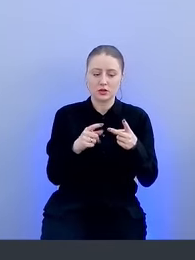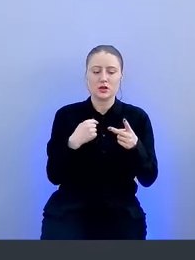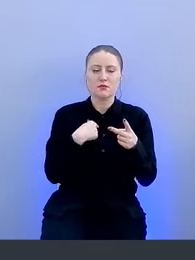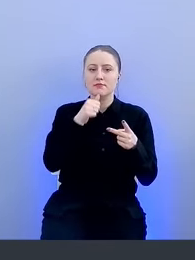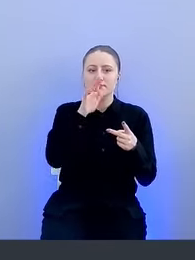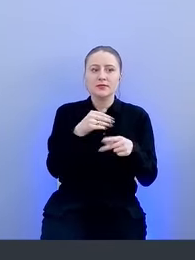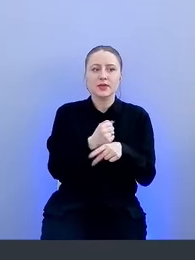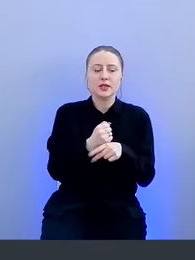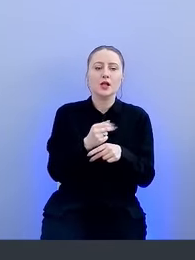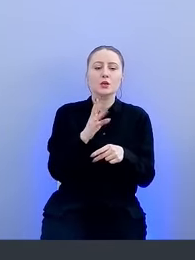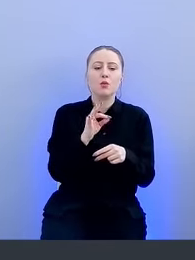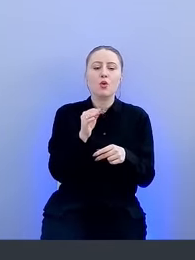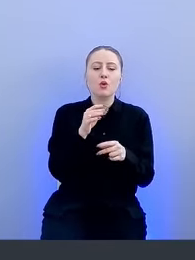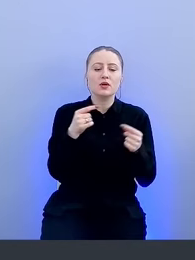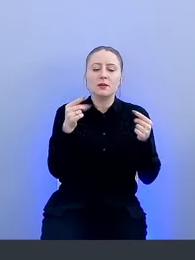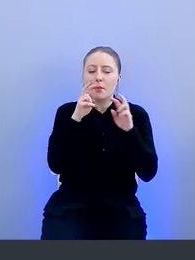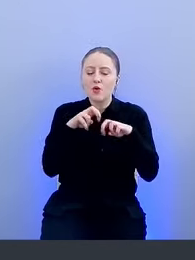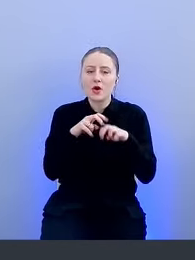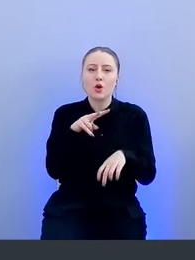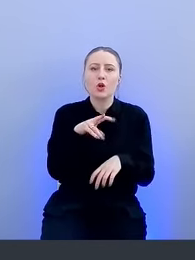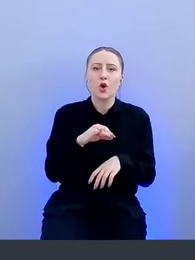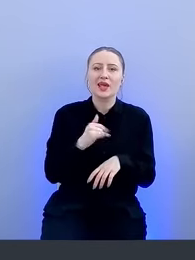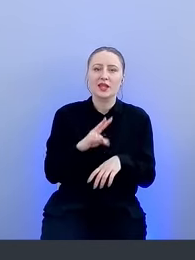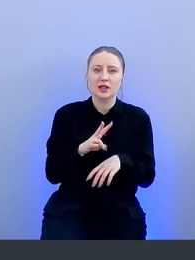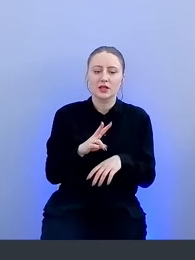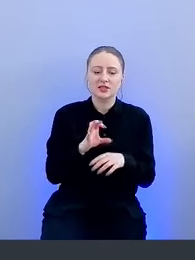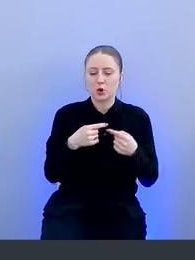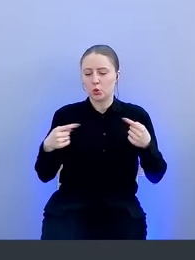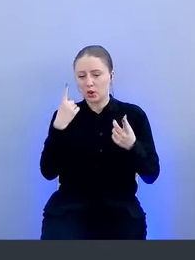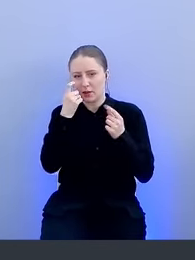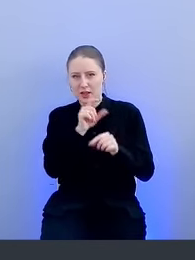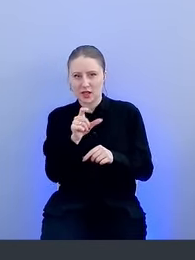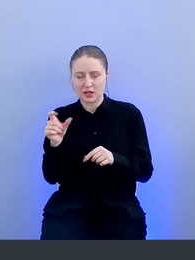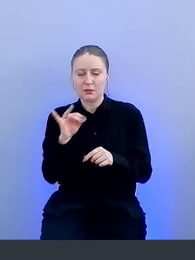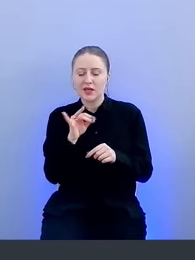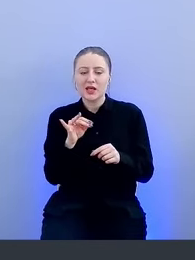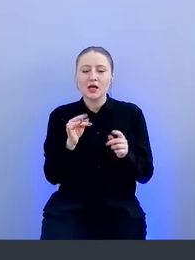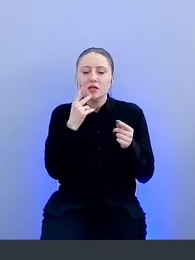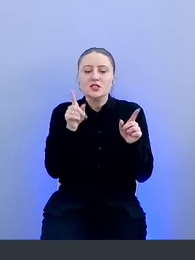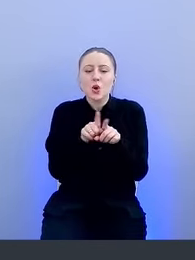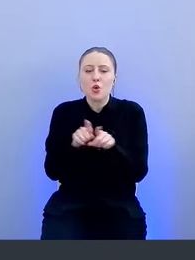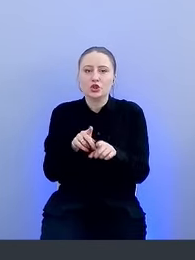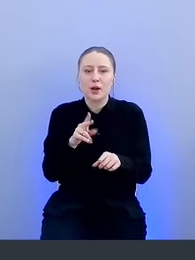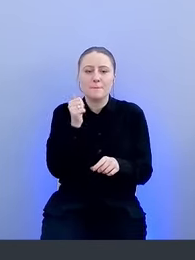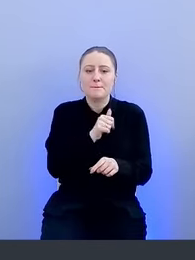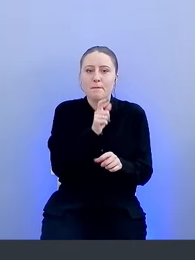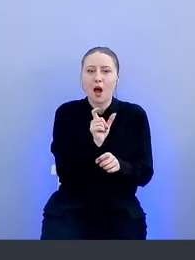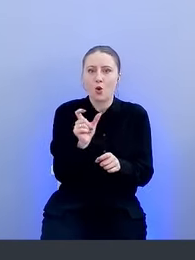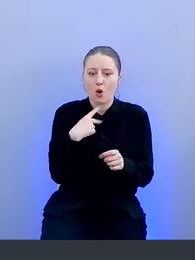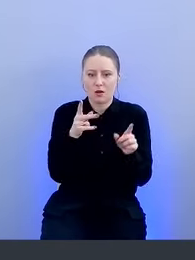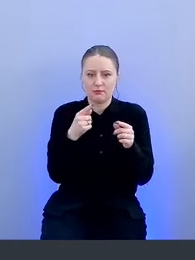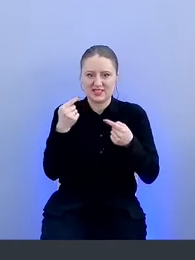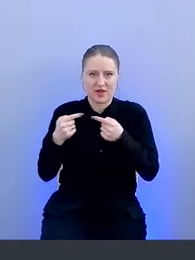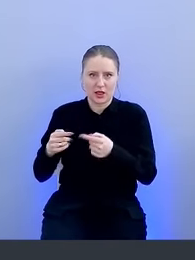делали проверку по логину с другими доменами. А также не проверяли схожие пароли. Ну и в целом инструмент